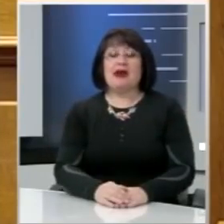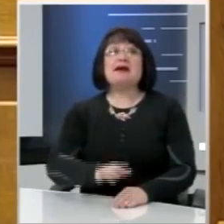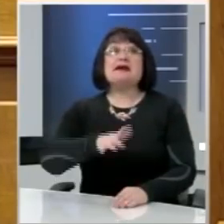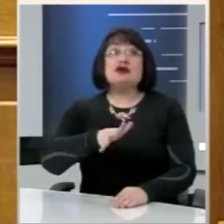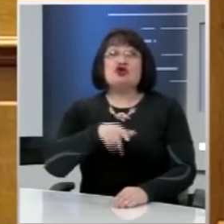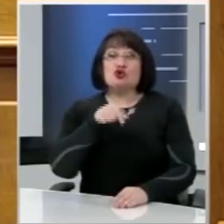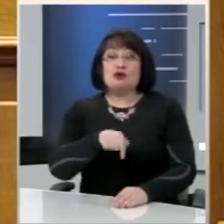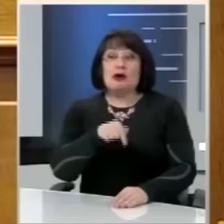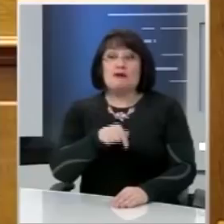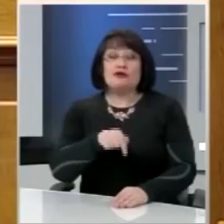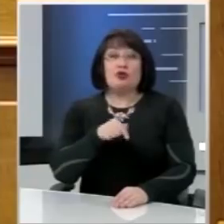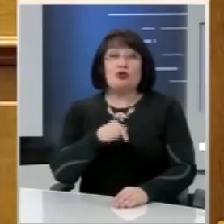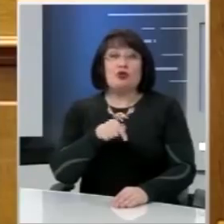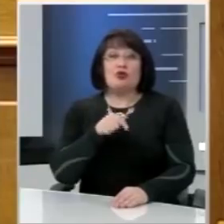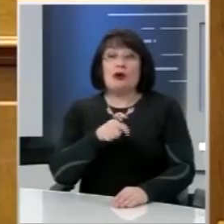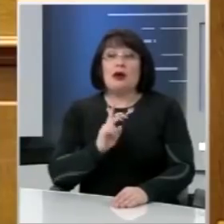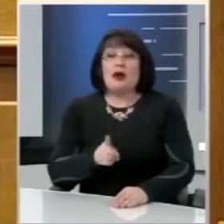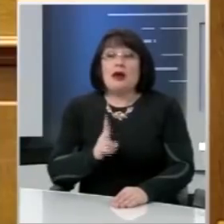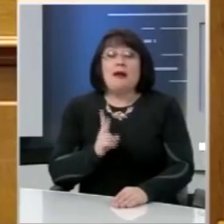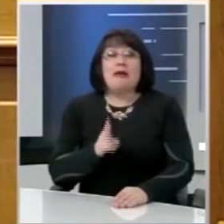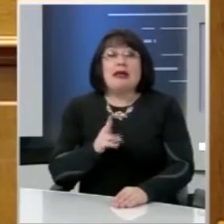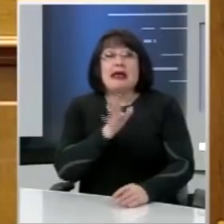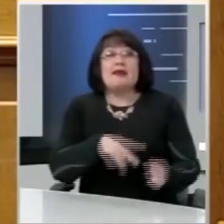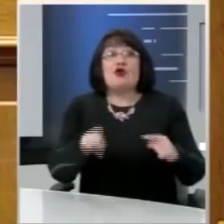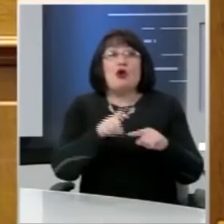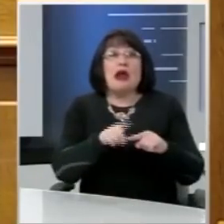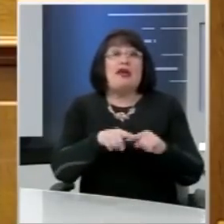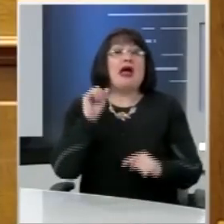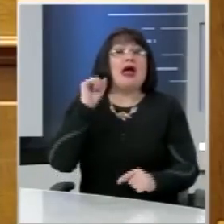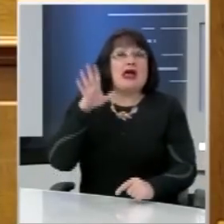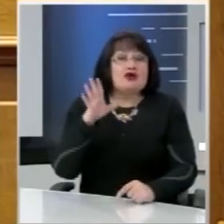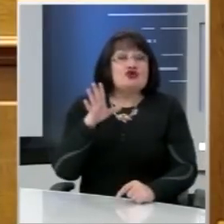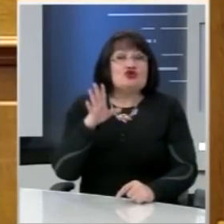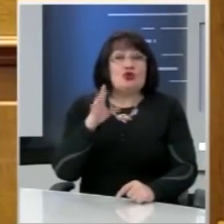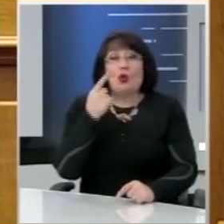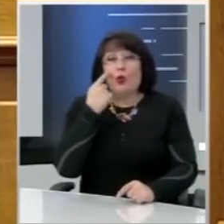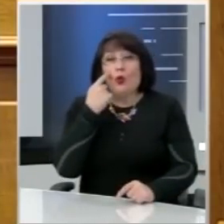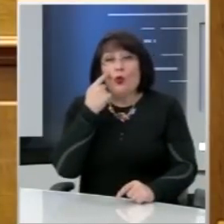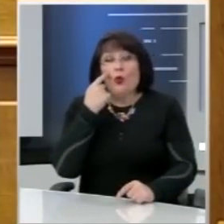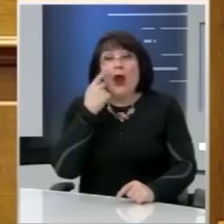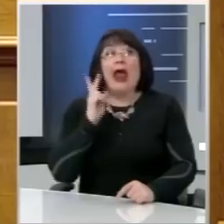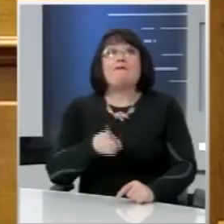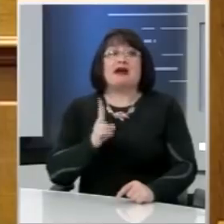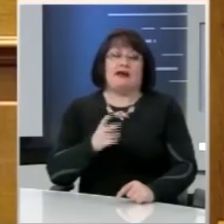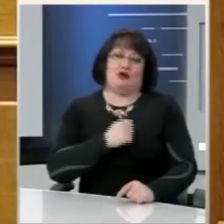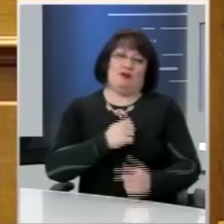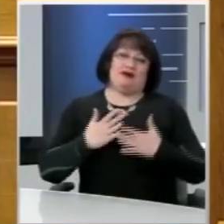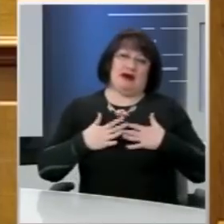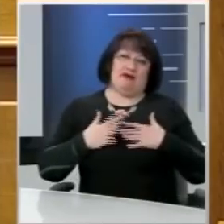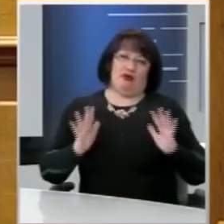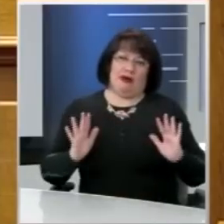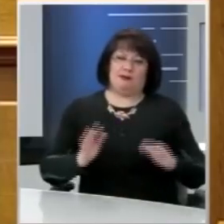δρόμο για να επικρατήσουν λογικές ή μέσα στη χώρα ή έξω από αυτή, κατά τη γνώμη μας πάρα πολύ επικίνδυνες.